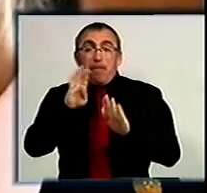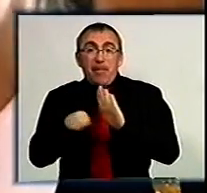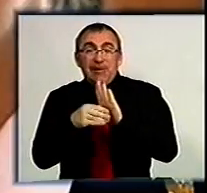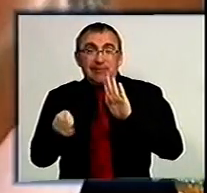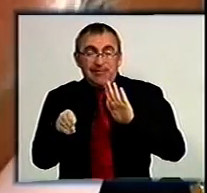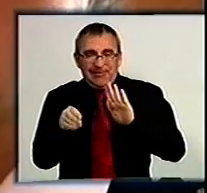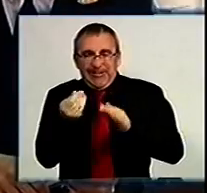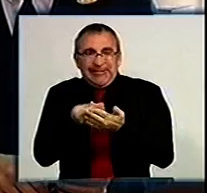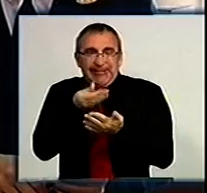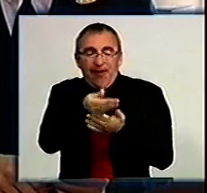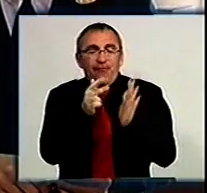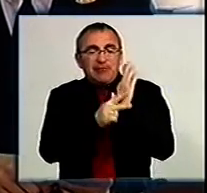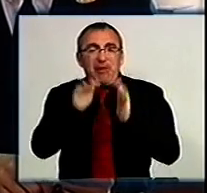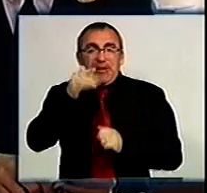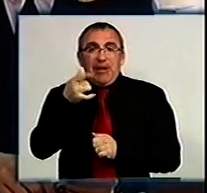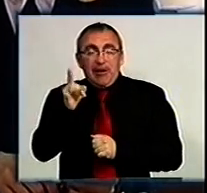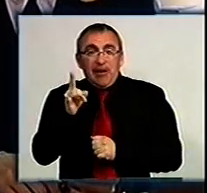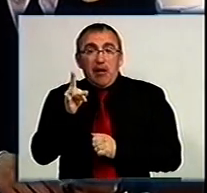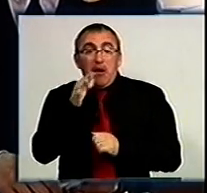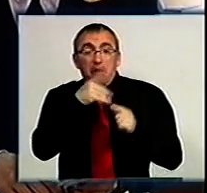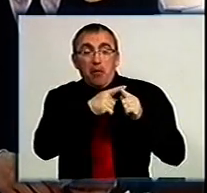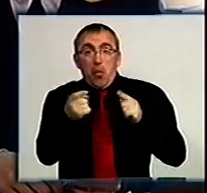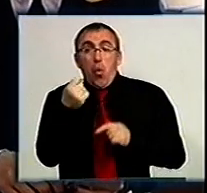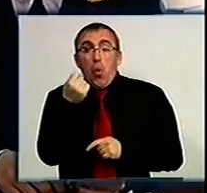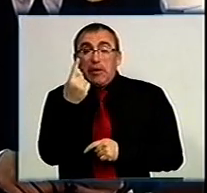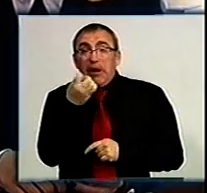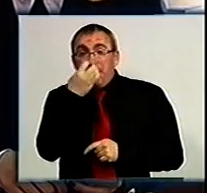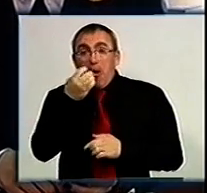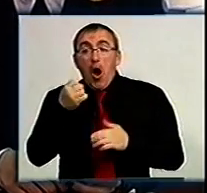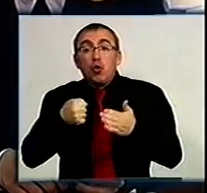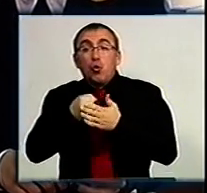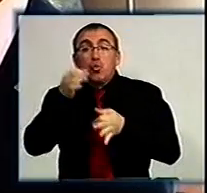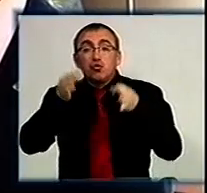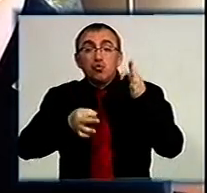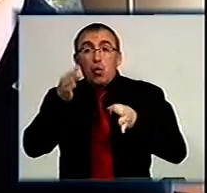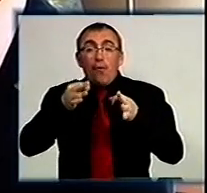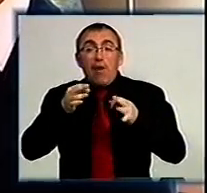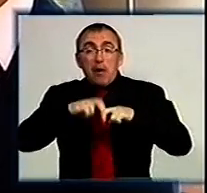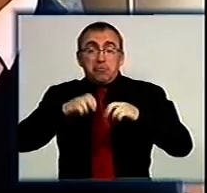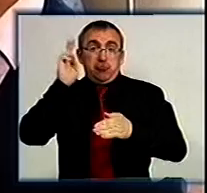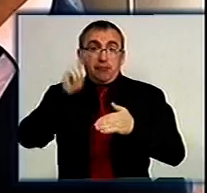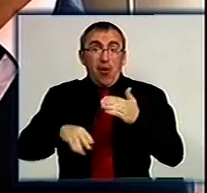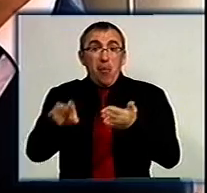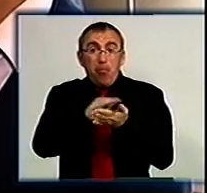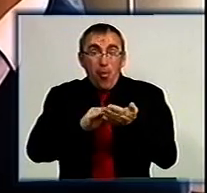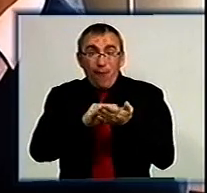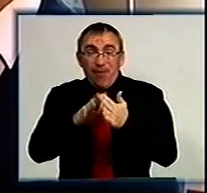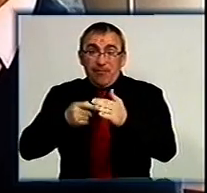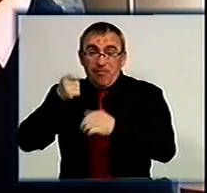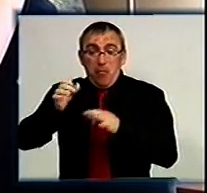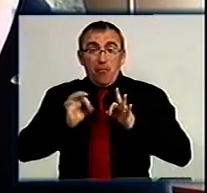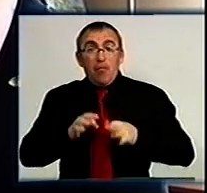80 тисяч гривень. Термін ухвали закінчився 11 квітня, а досудове розслідування вже завершено. Аби повторити клопотання